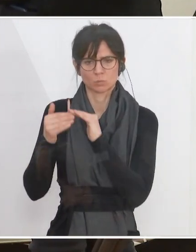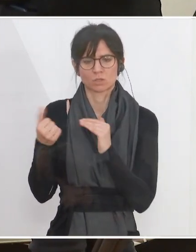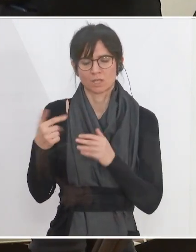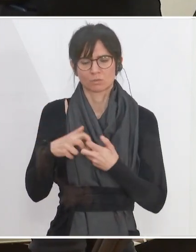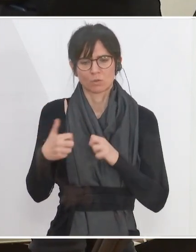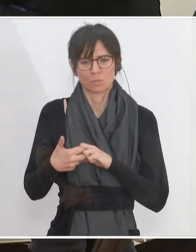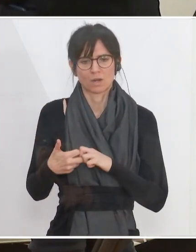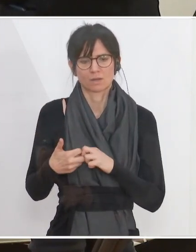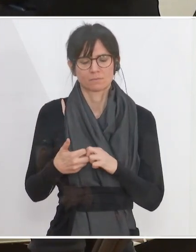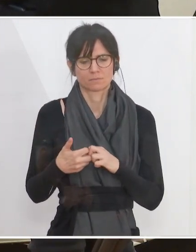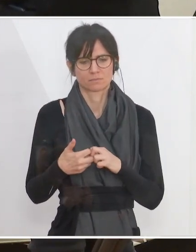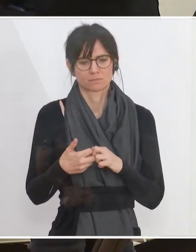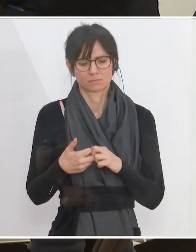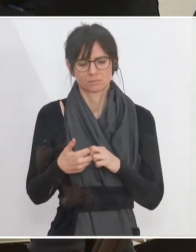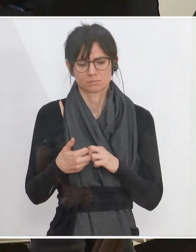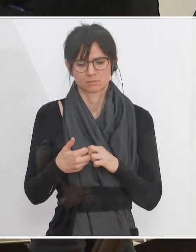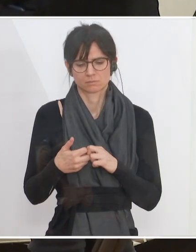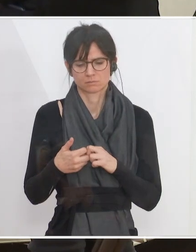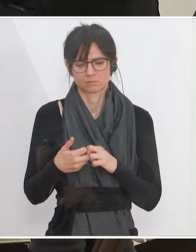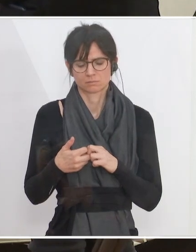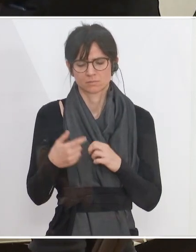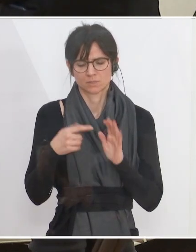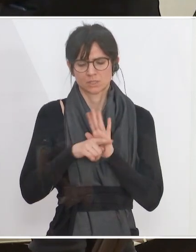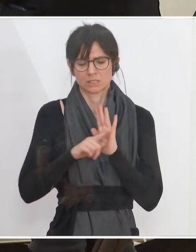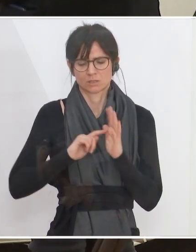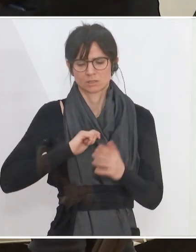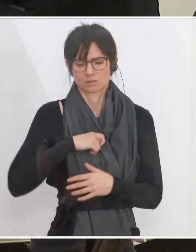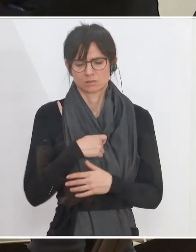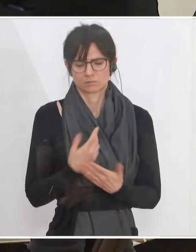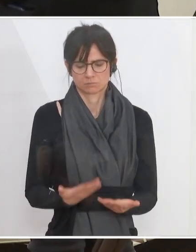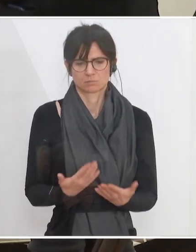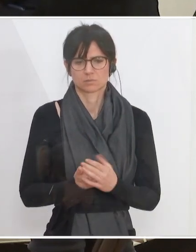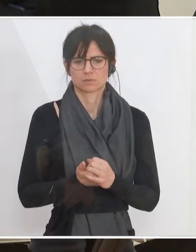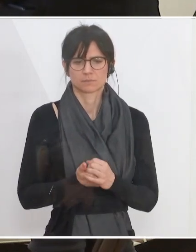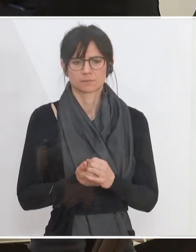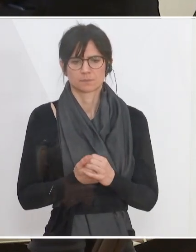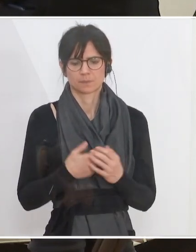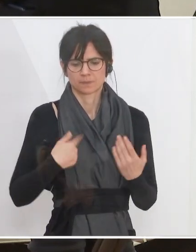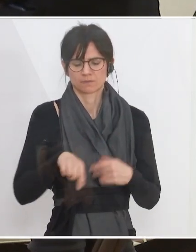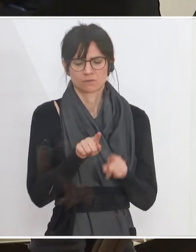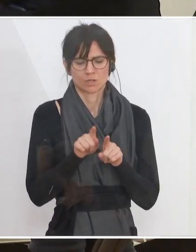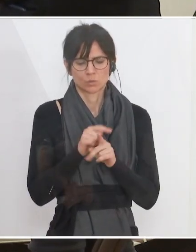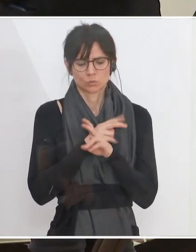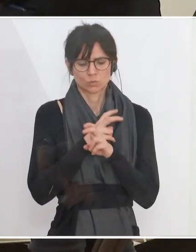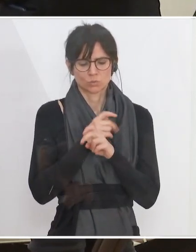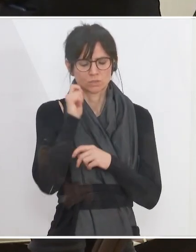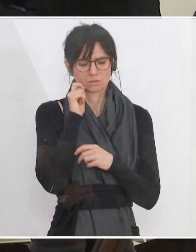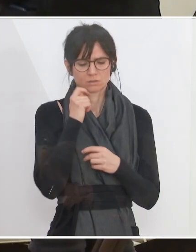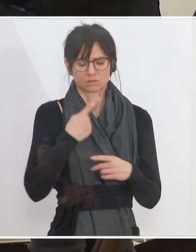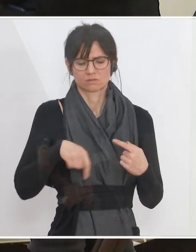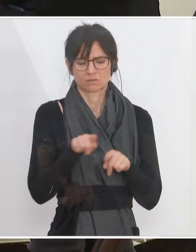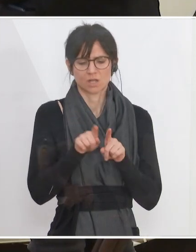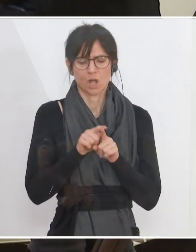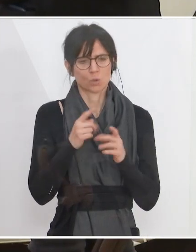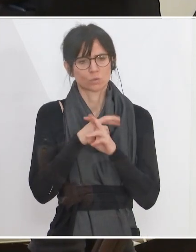warum haben die eine negative Einstellung dazu? Wir sind auch Österreicher und Österreicherinnen. Wir gehören auch dieses